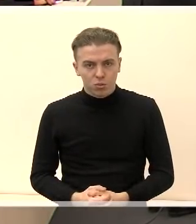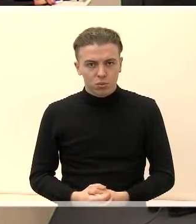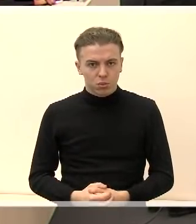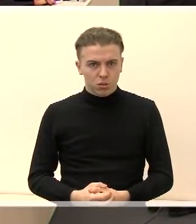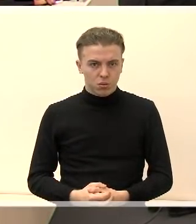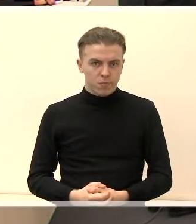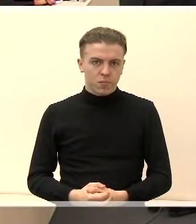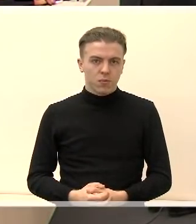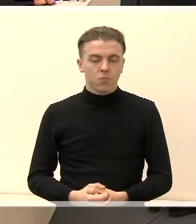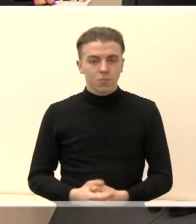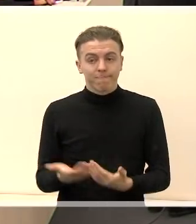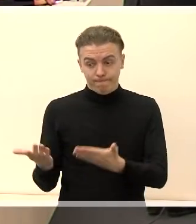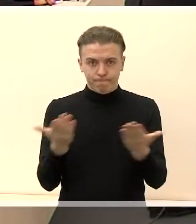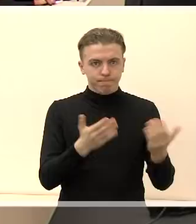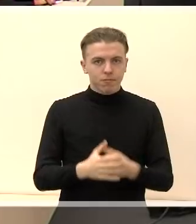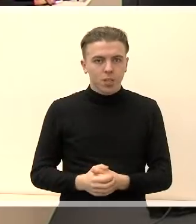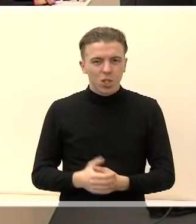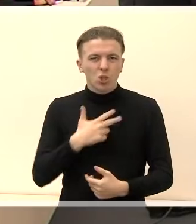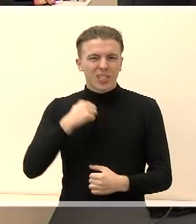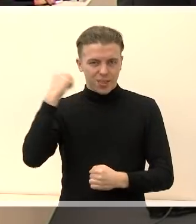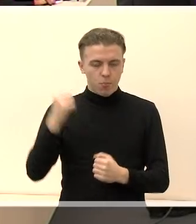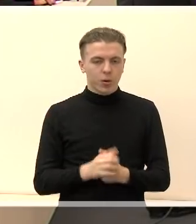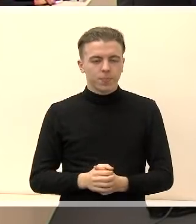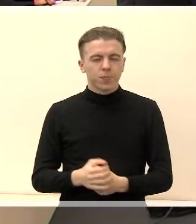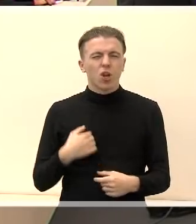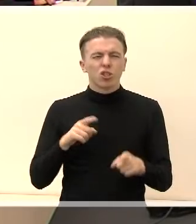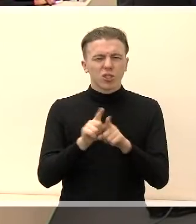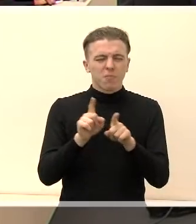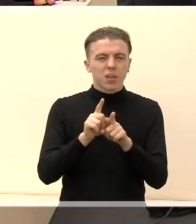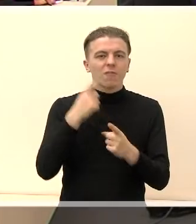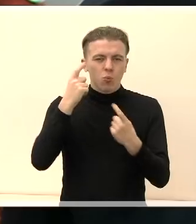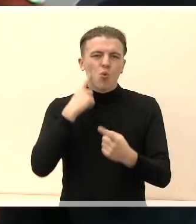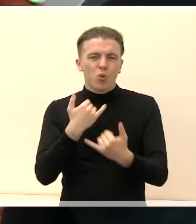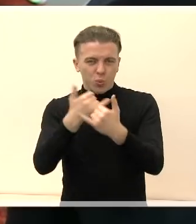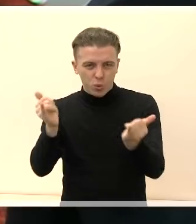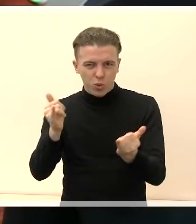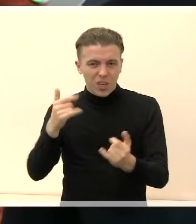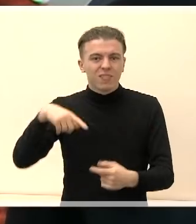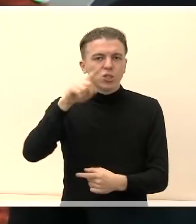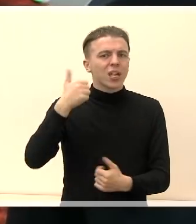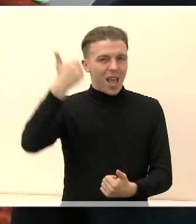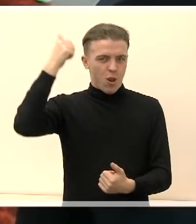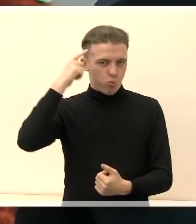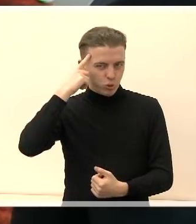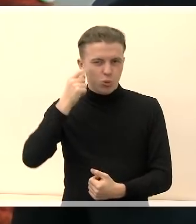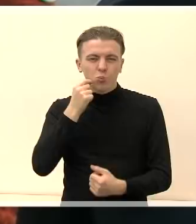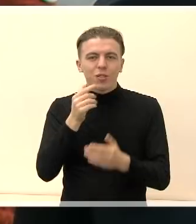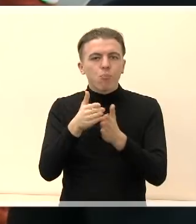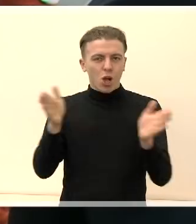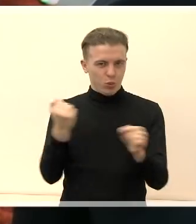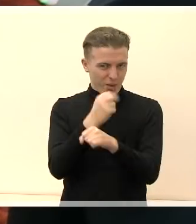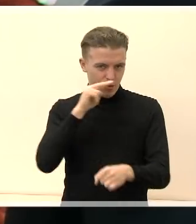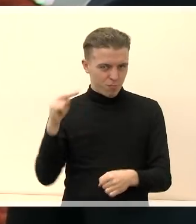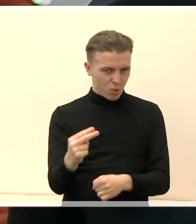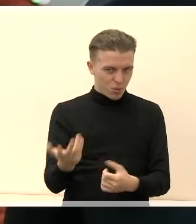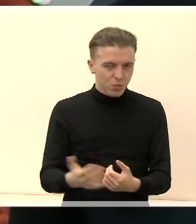Pagalvokit, prašau, socialdemokratių. Noriu informaciją pateikti, kad visi geriau žinotumėte ir siūlo trupučiuką plačiau žvelgti ir